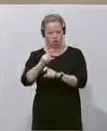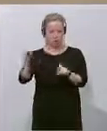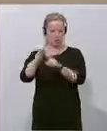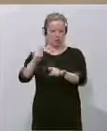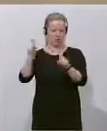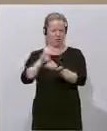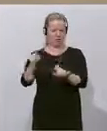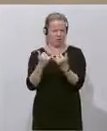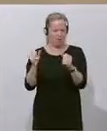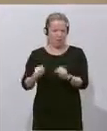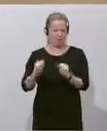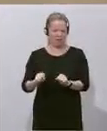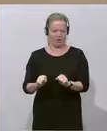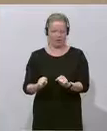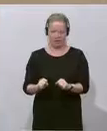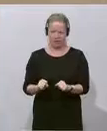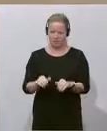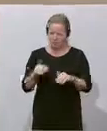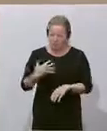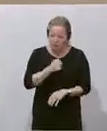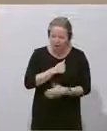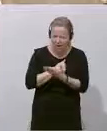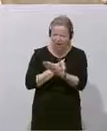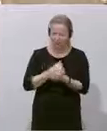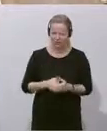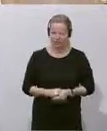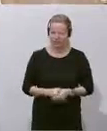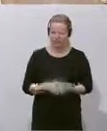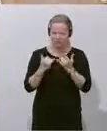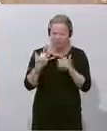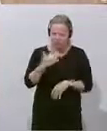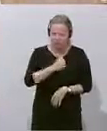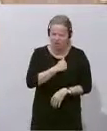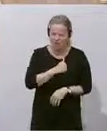Großtat, geschätzte Damen und Herren von der ÖVP. Und ich sage, wie man das schafft.